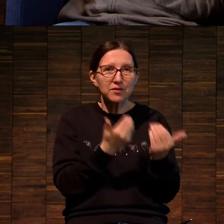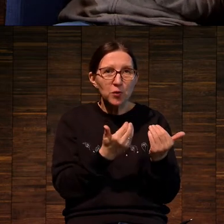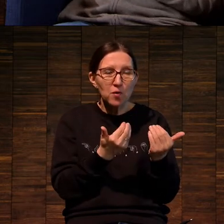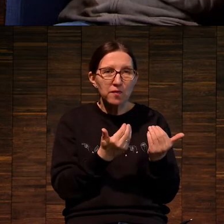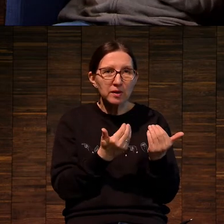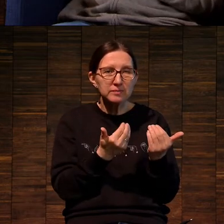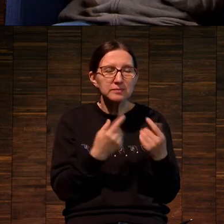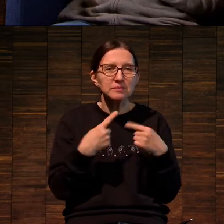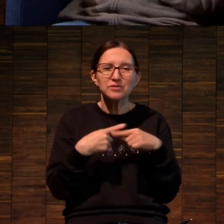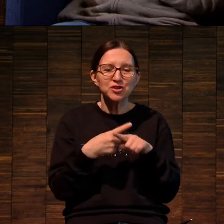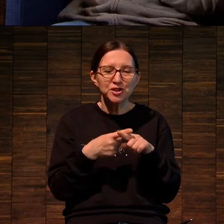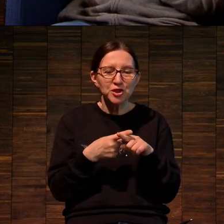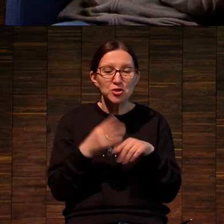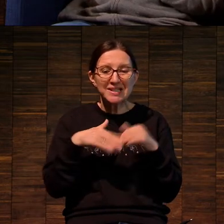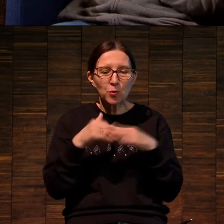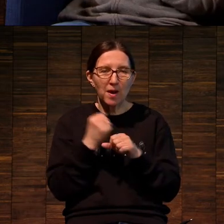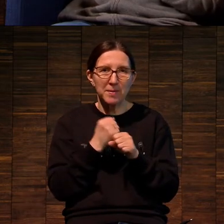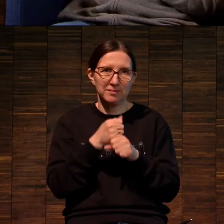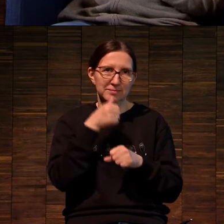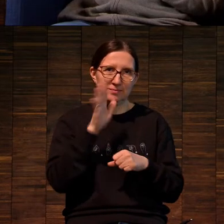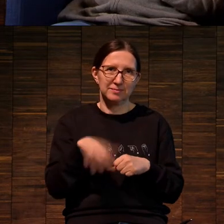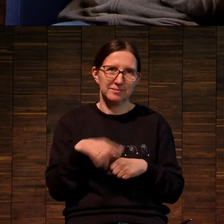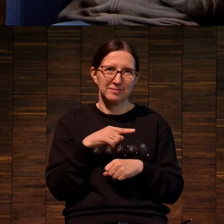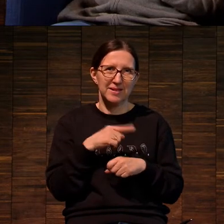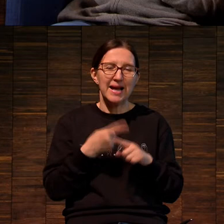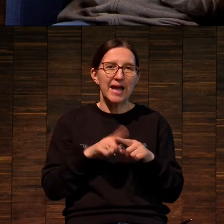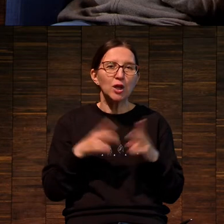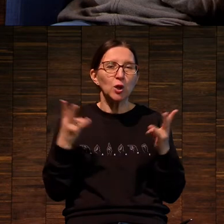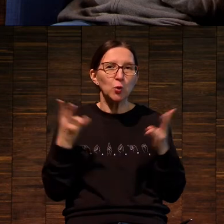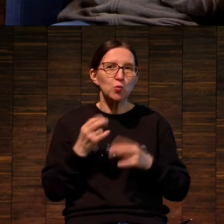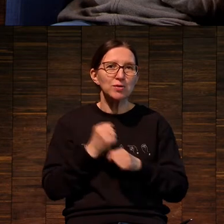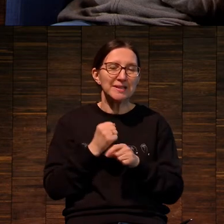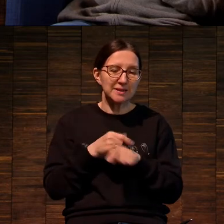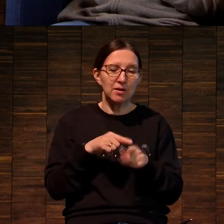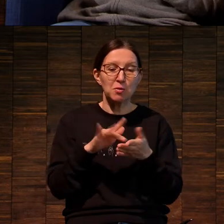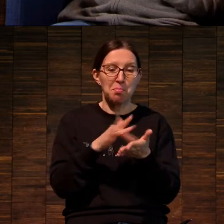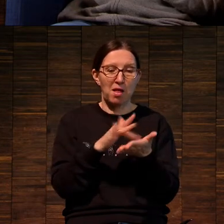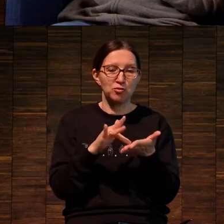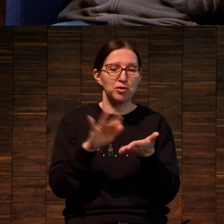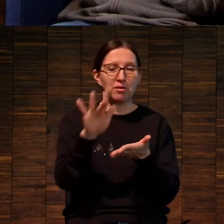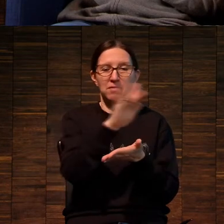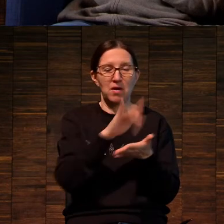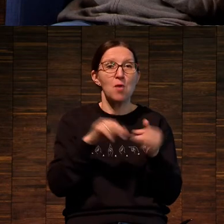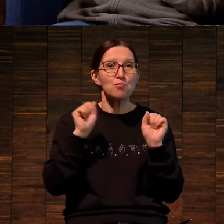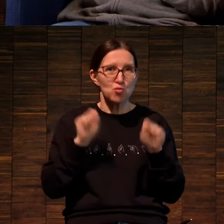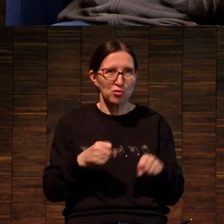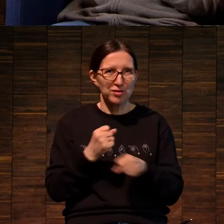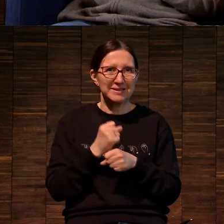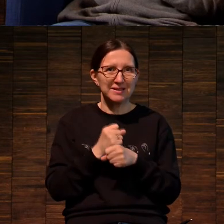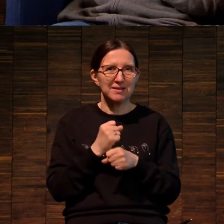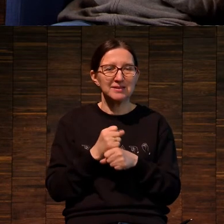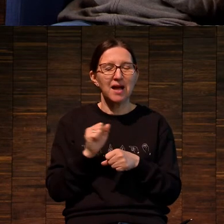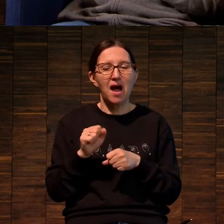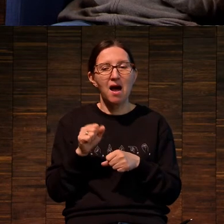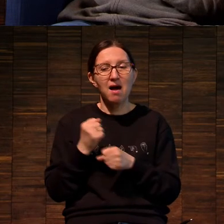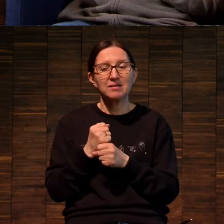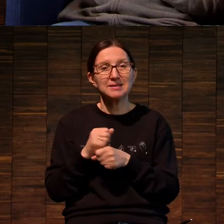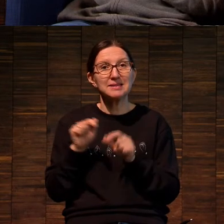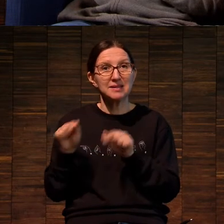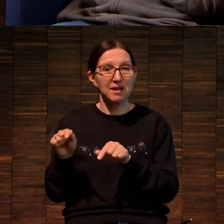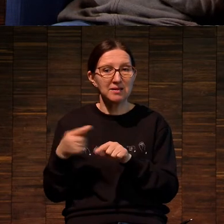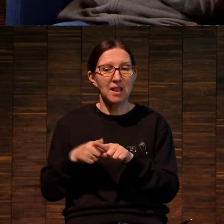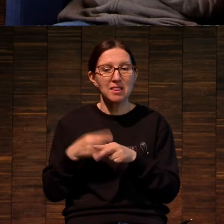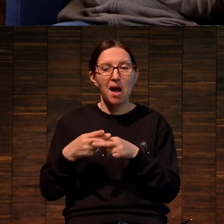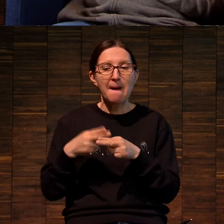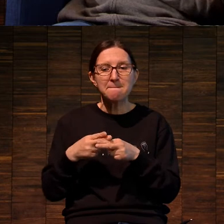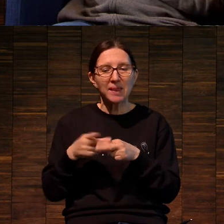технически невозможна. То есть это можно сделать на планшете, но невозможно сделать на